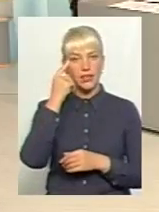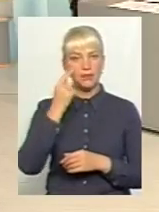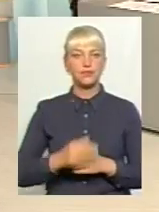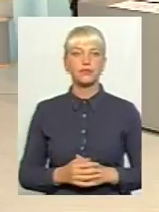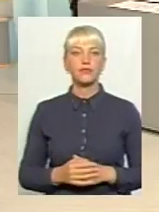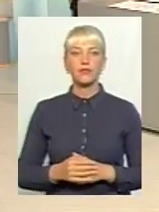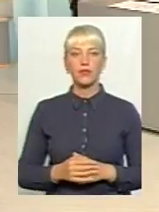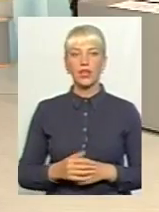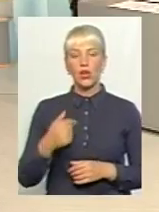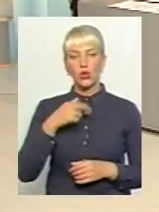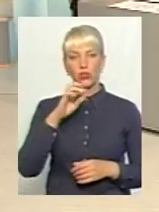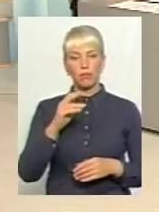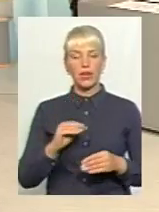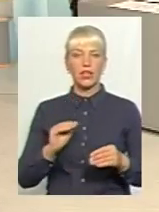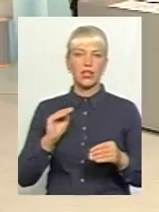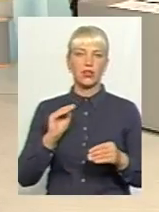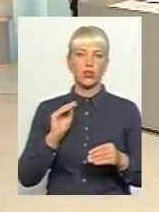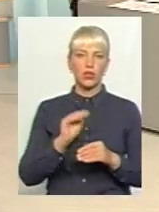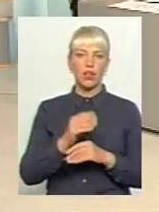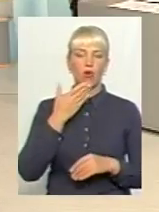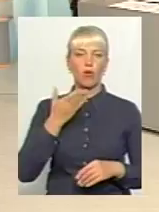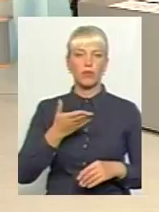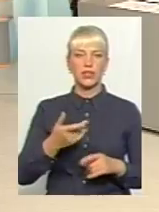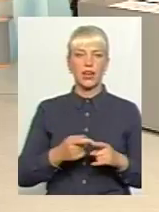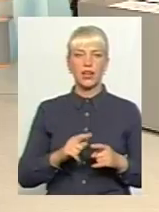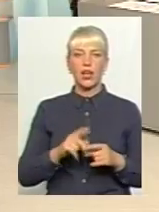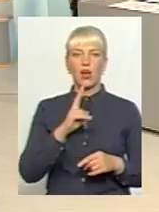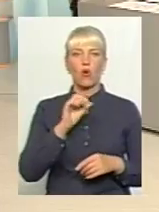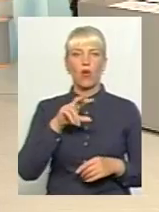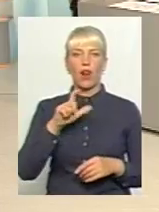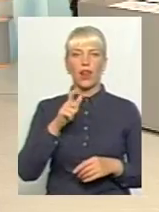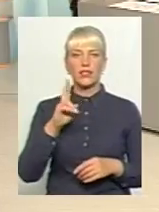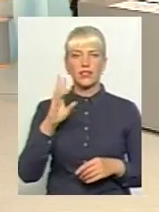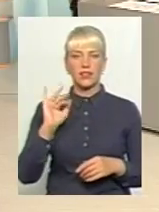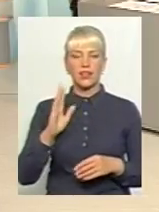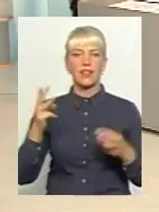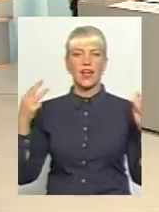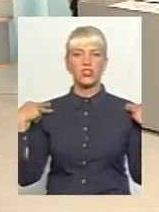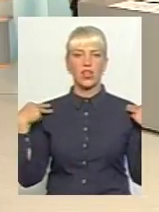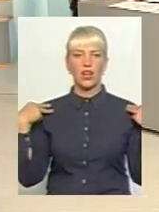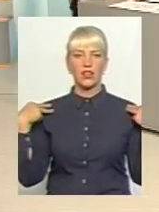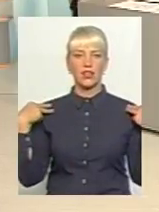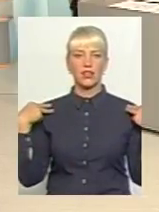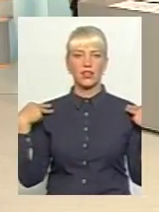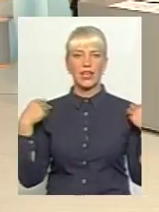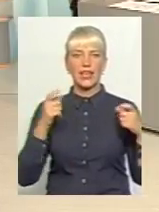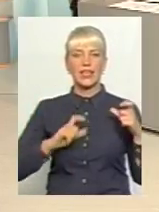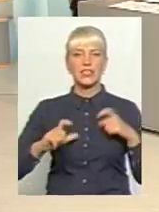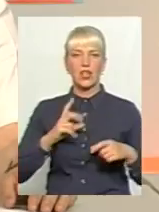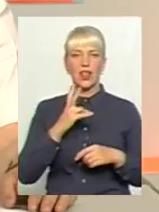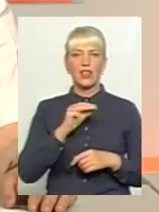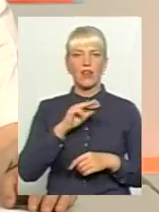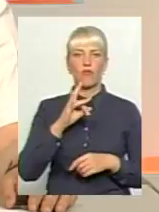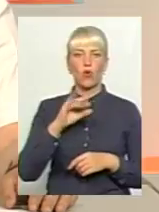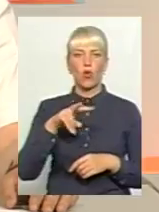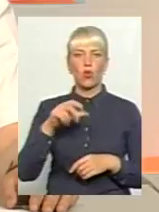хотів би дати коментар з приводуної комплектності. Тобто, цей пан Колєсник, начальник інституту нефрології,